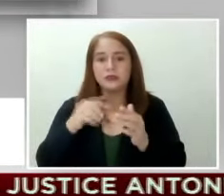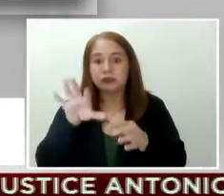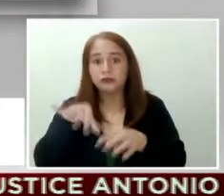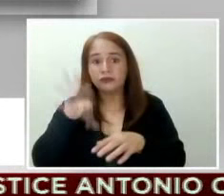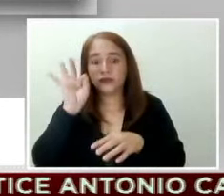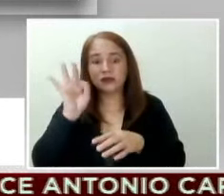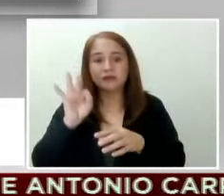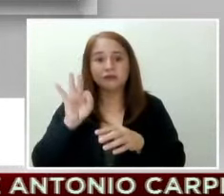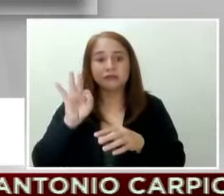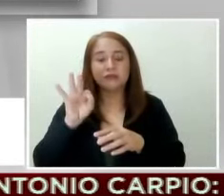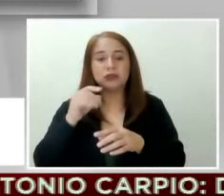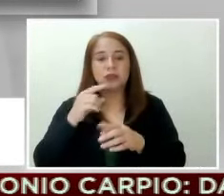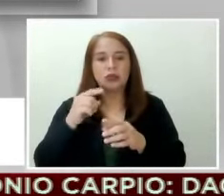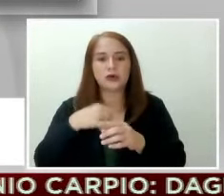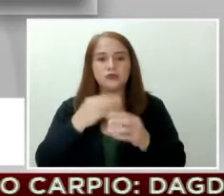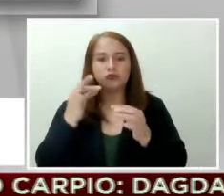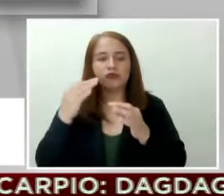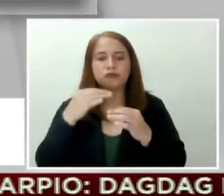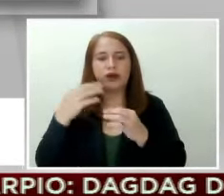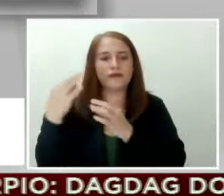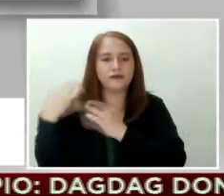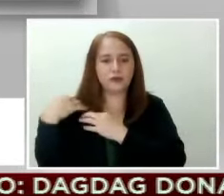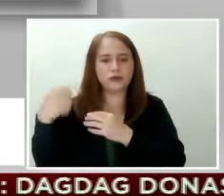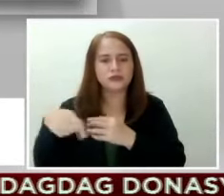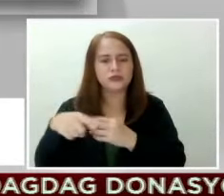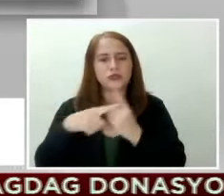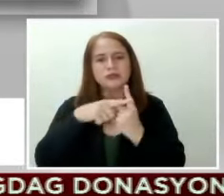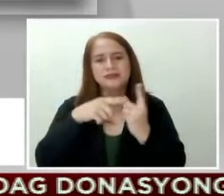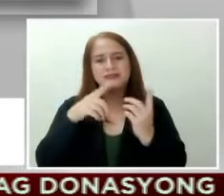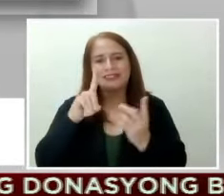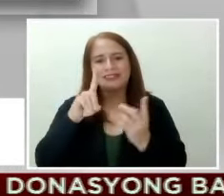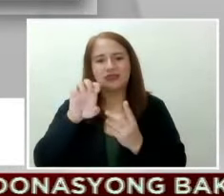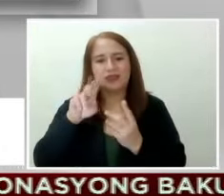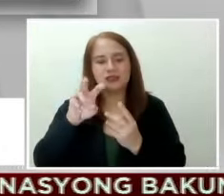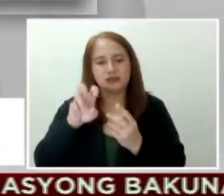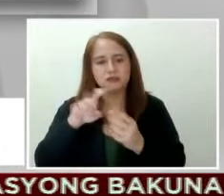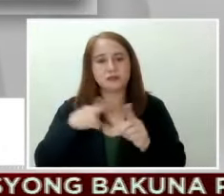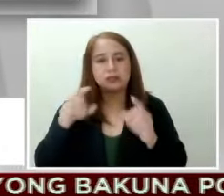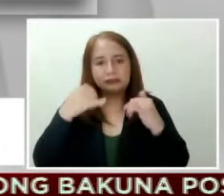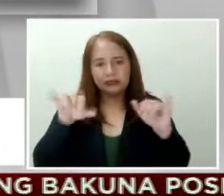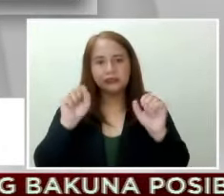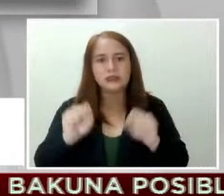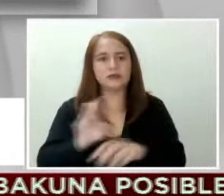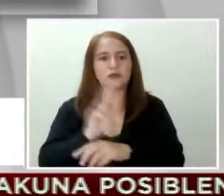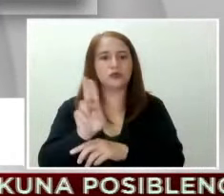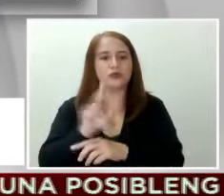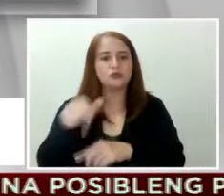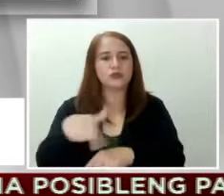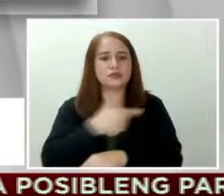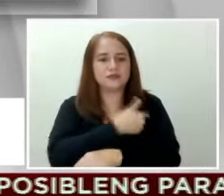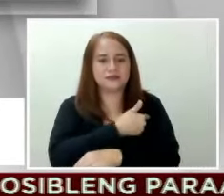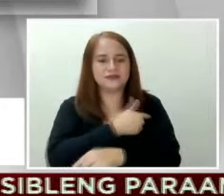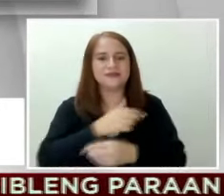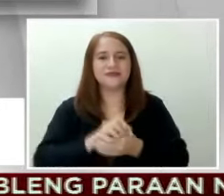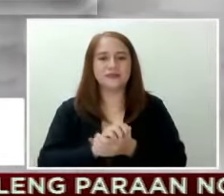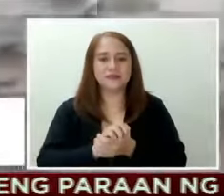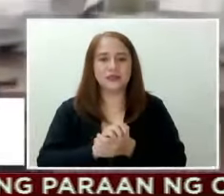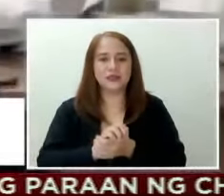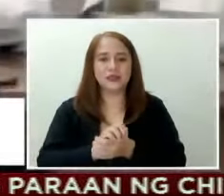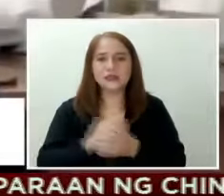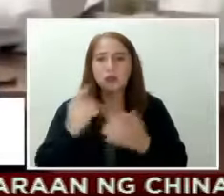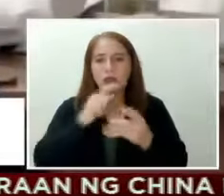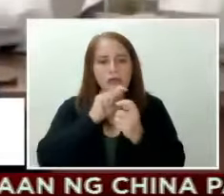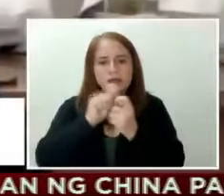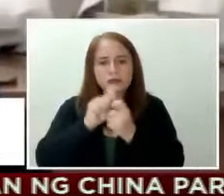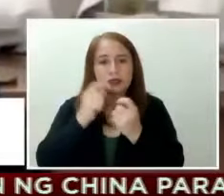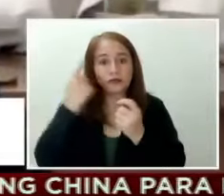ahensya, faulty o may problema nga ang temperature device pero magagamit pa naman umano ang mga bakuna. No details as